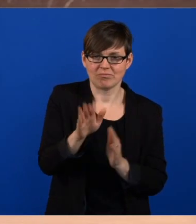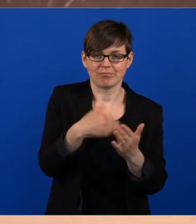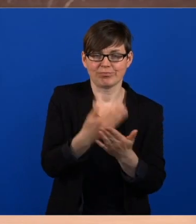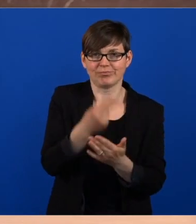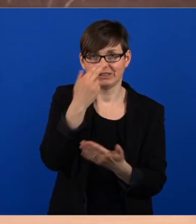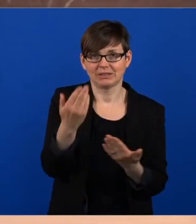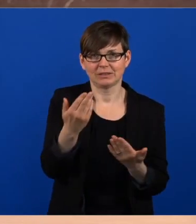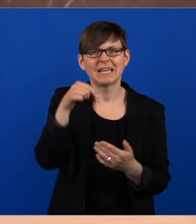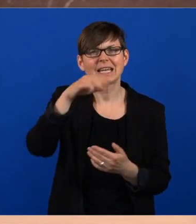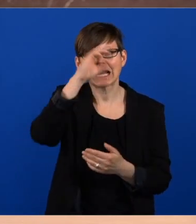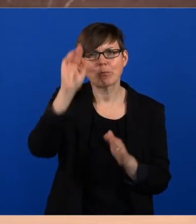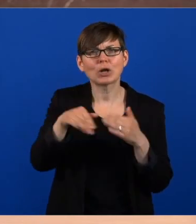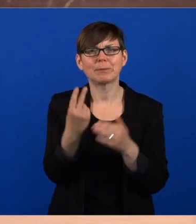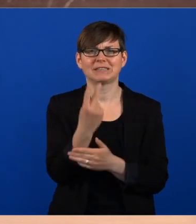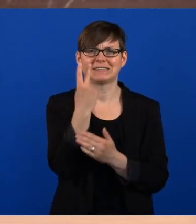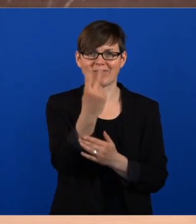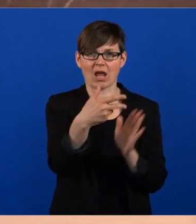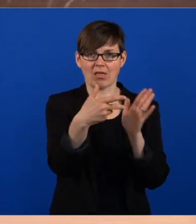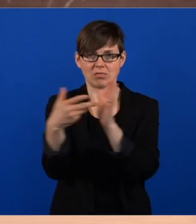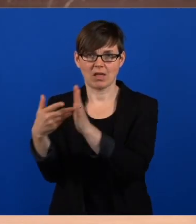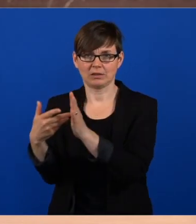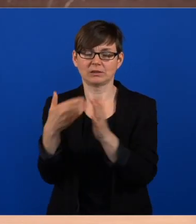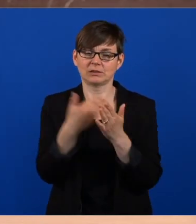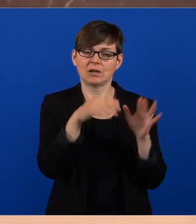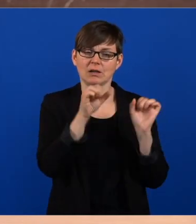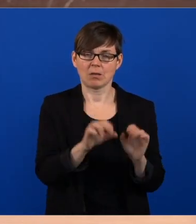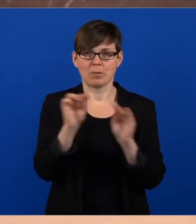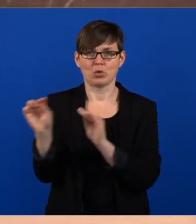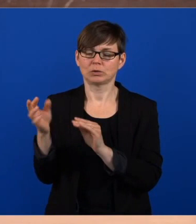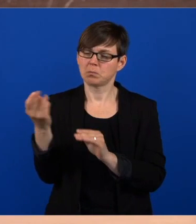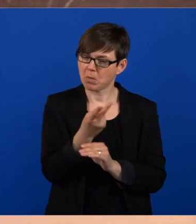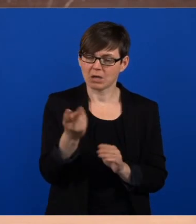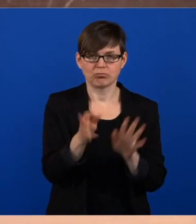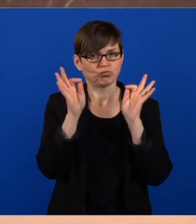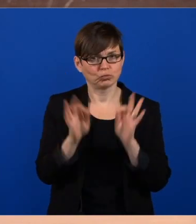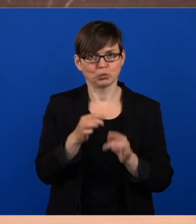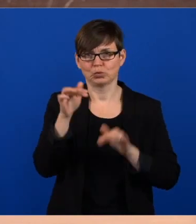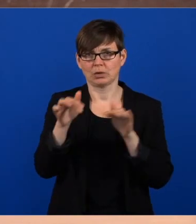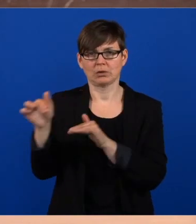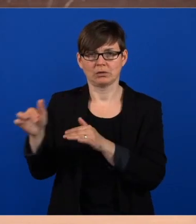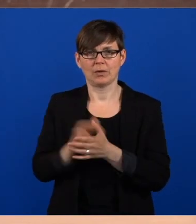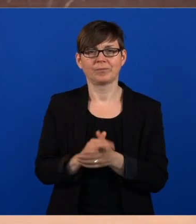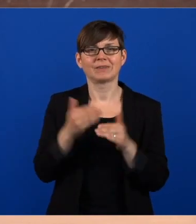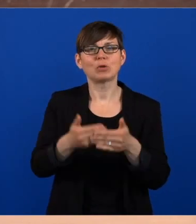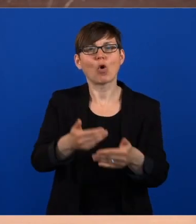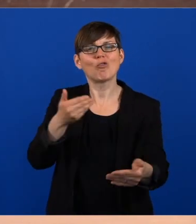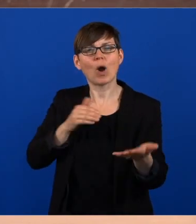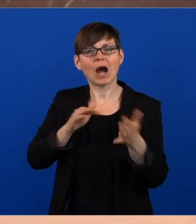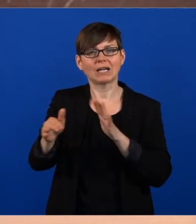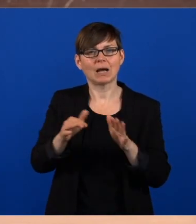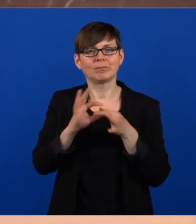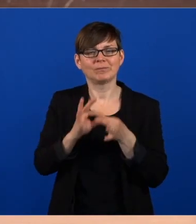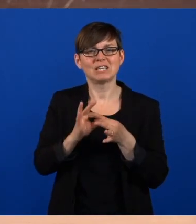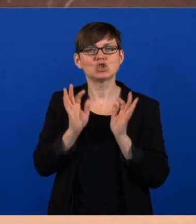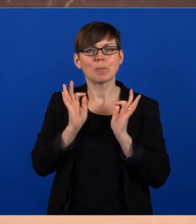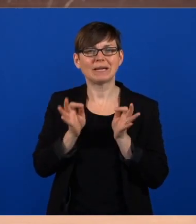eingesetzt werden, die gut etabliert sind, wo es auch Vorannahmen gibt zur Spezifität. Es geht ja immer darum, dass man